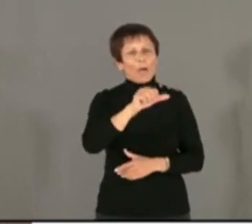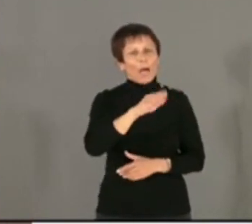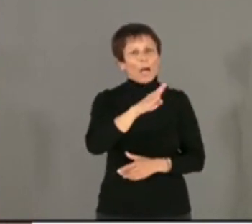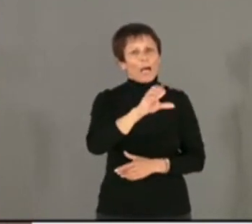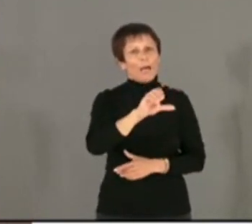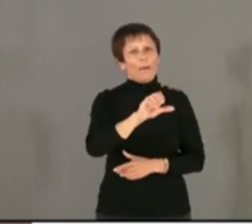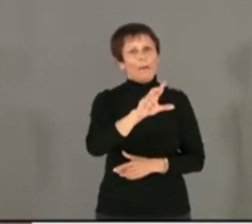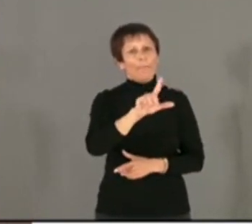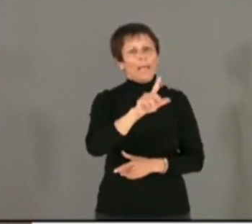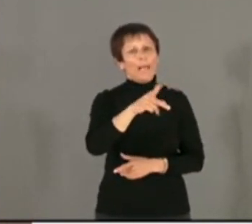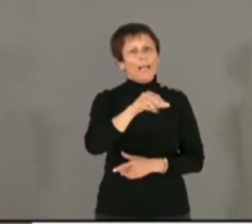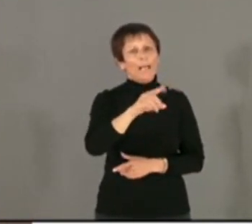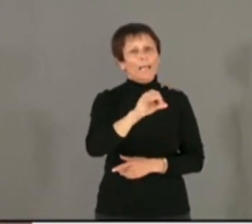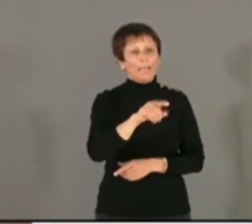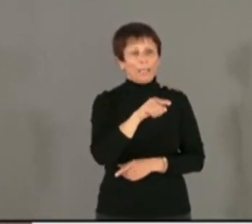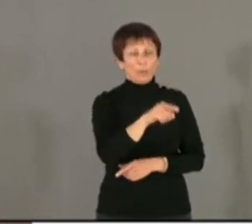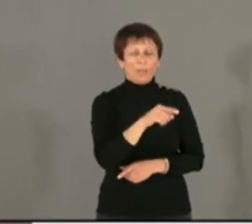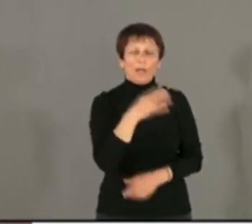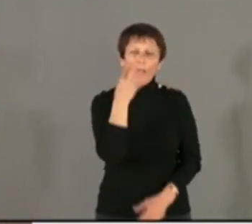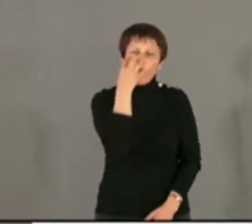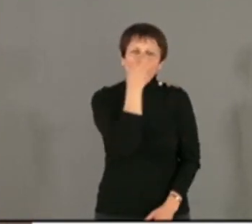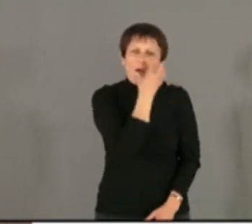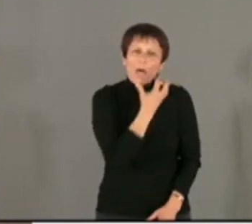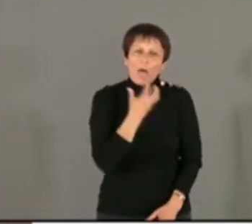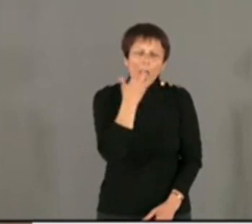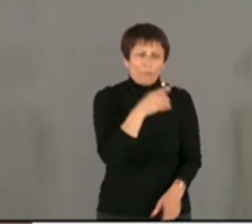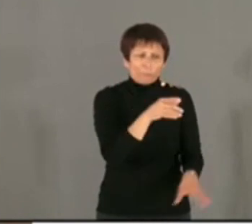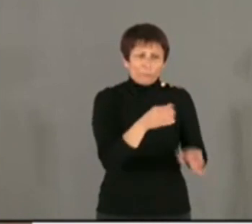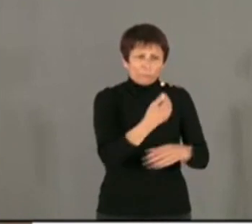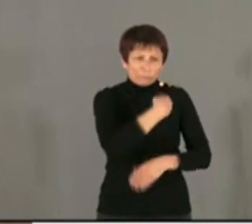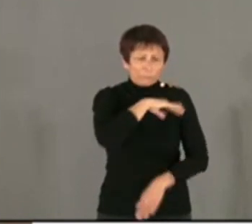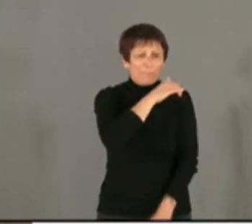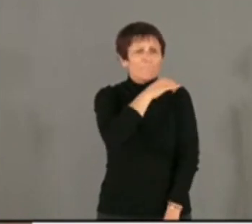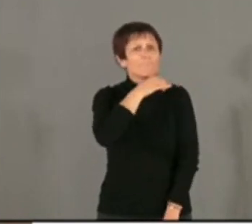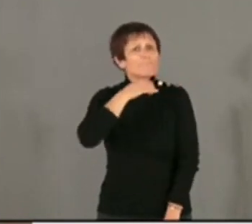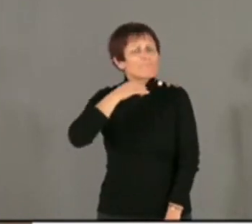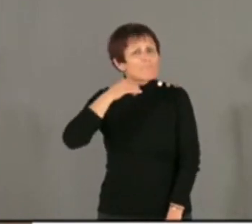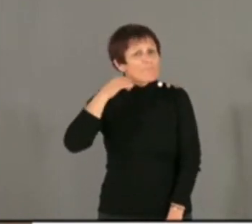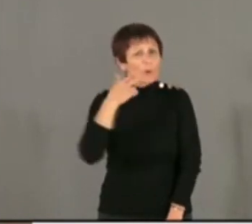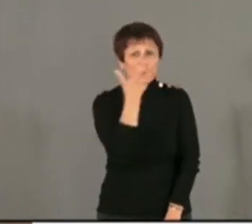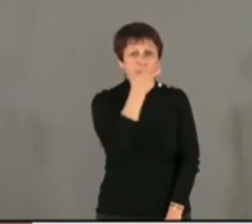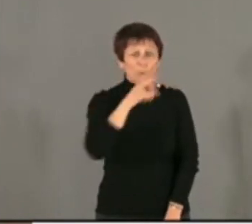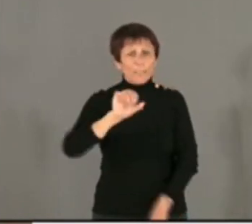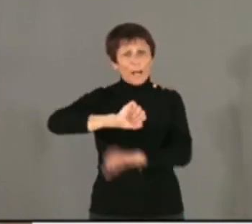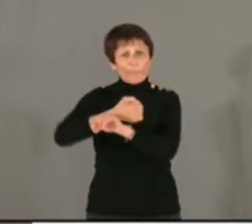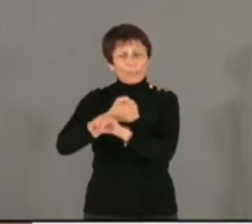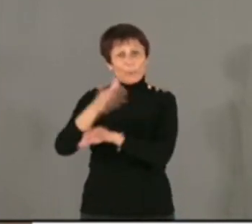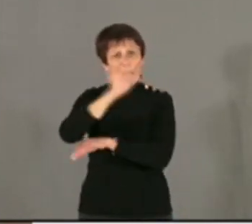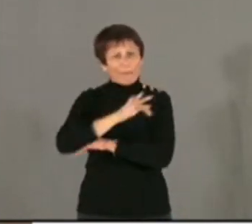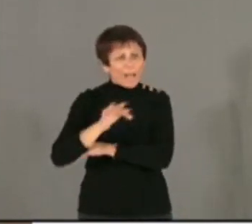un abominable tortionnaire. Celui qui fit égorger 300 prisonniers français.